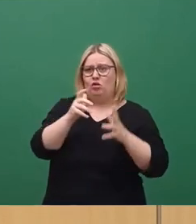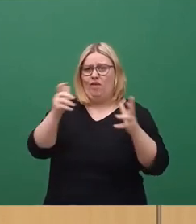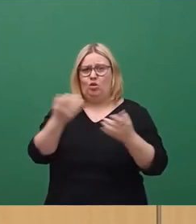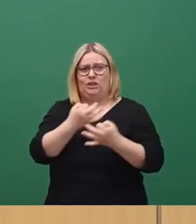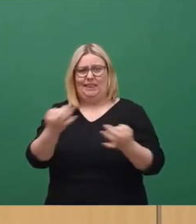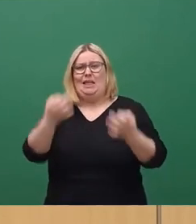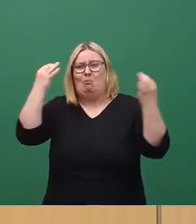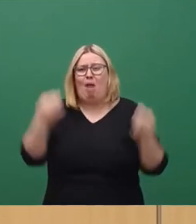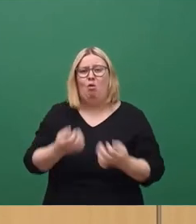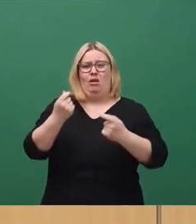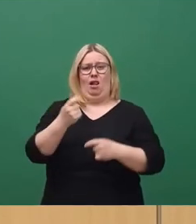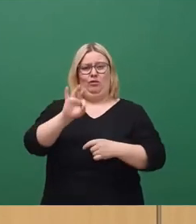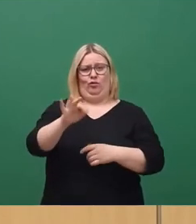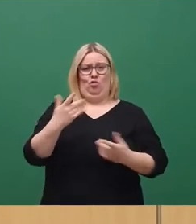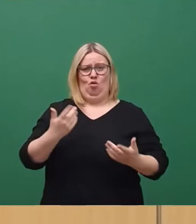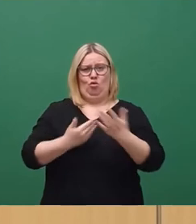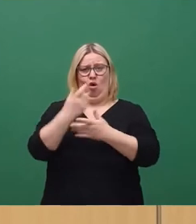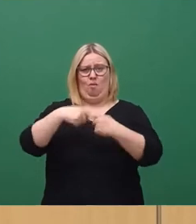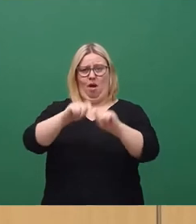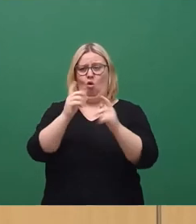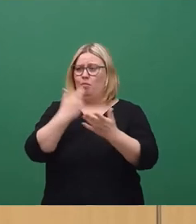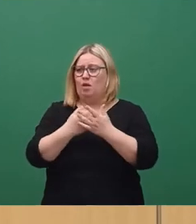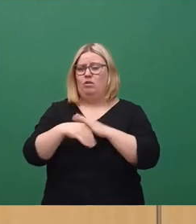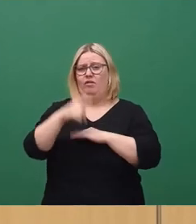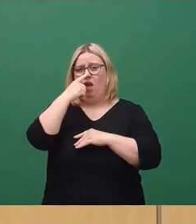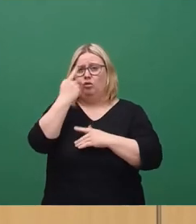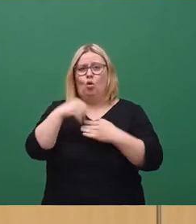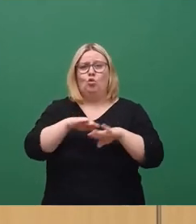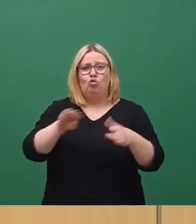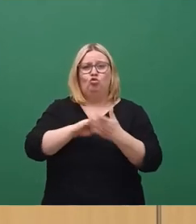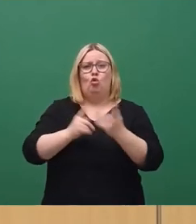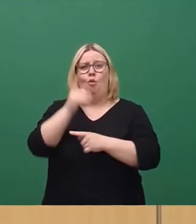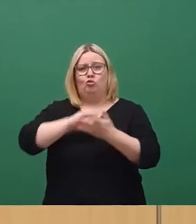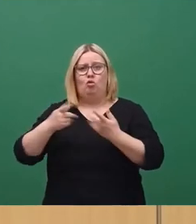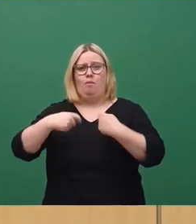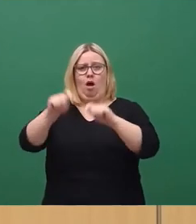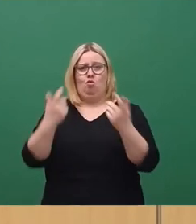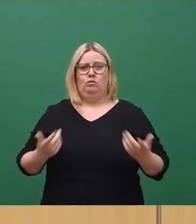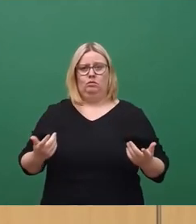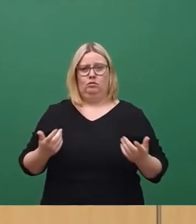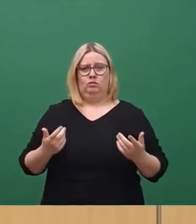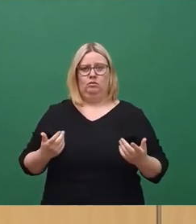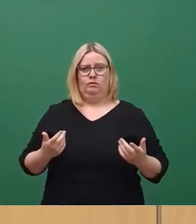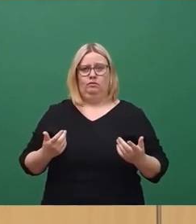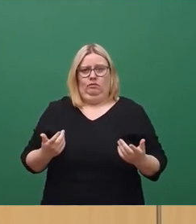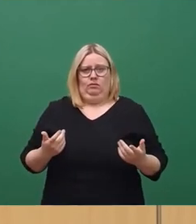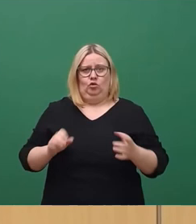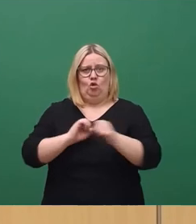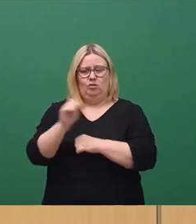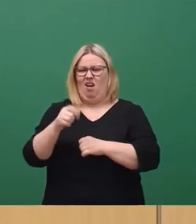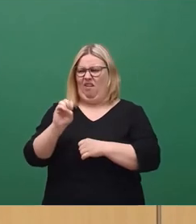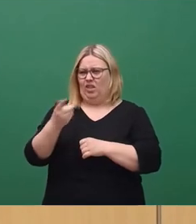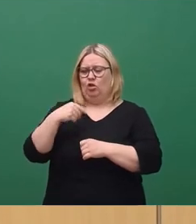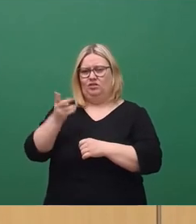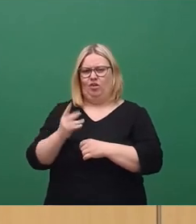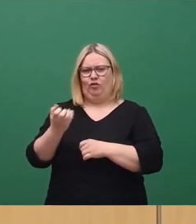dieses Geld für diesen Neubau auch dann, wenn sie Grundschule und Oberschule bleibt. Dann stellt, will die AfD jetzt hier noch 250